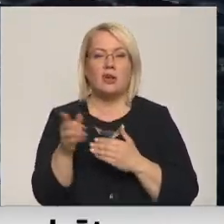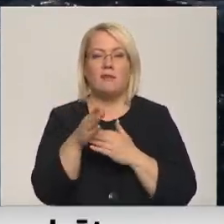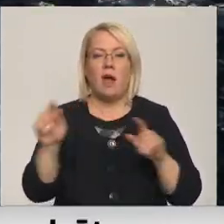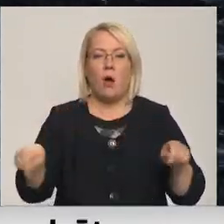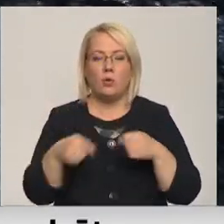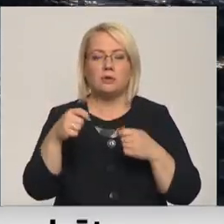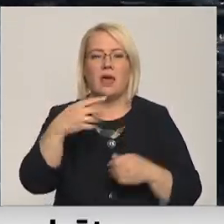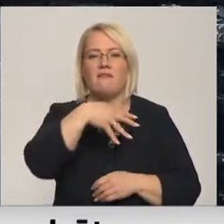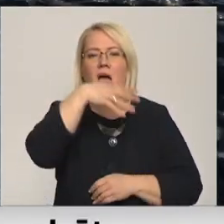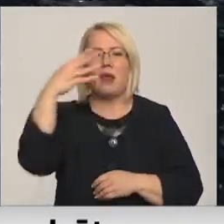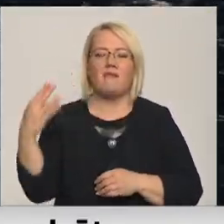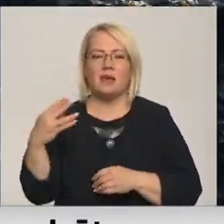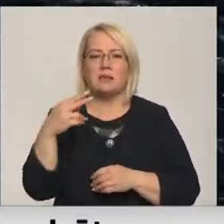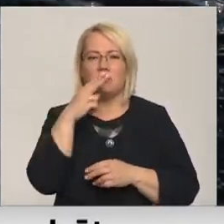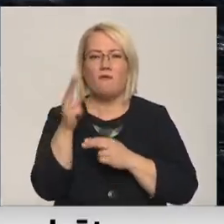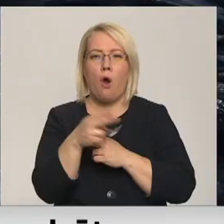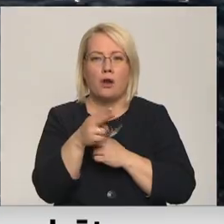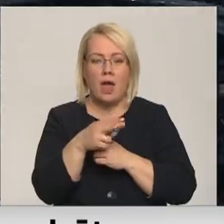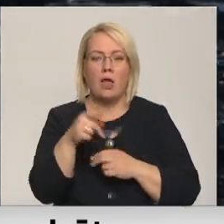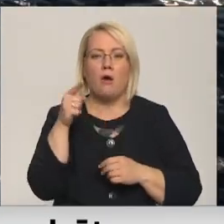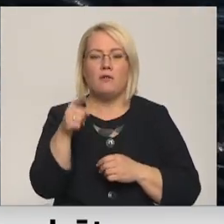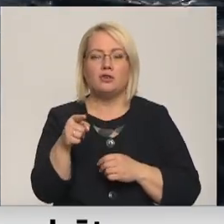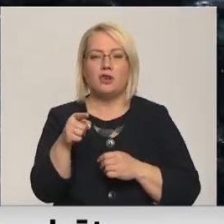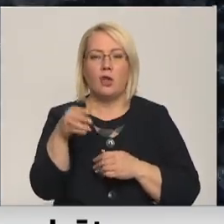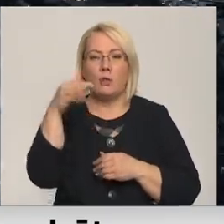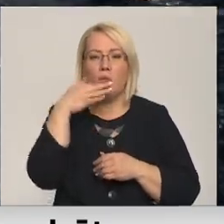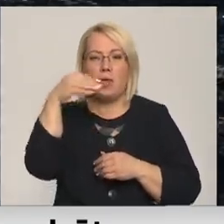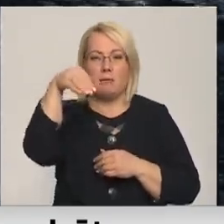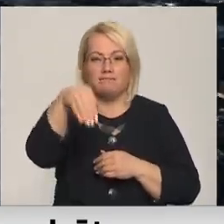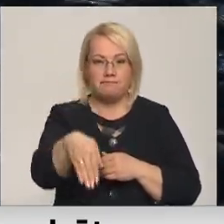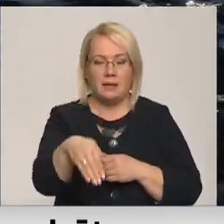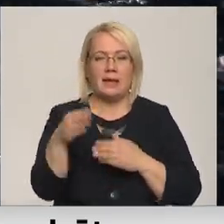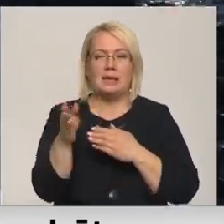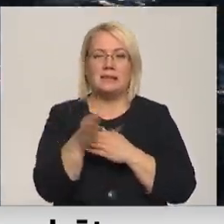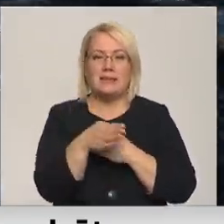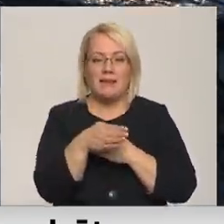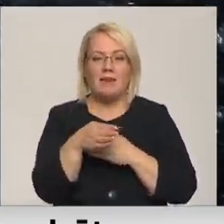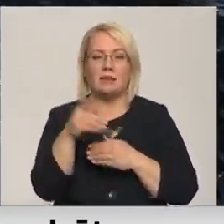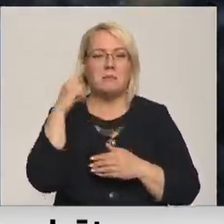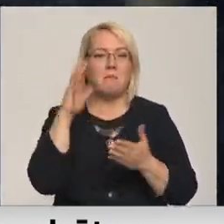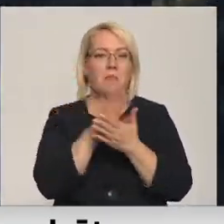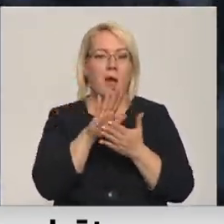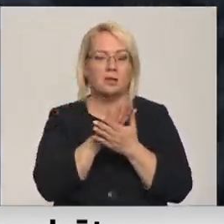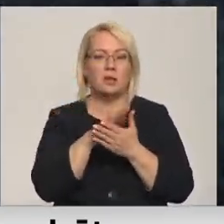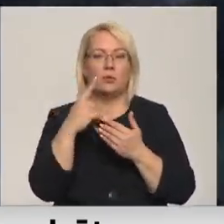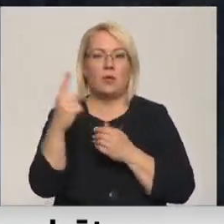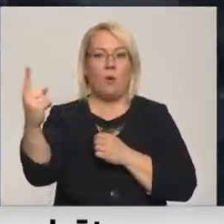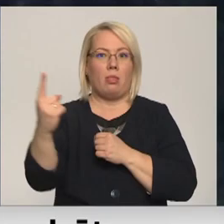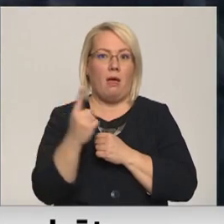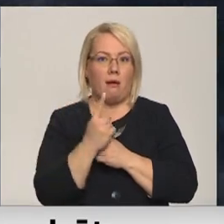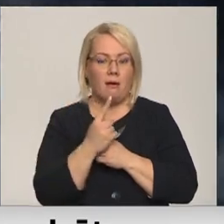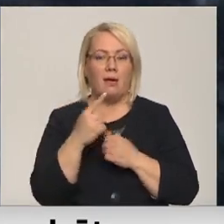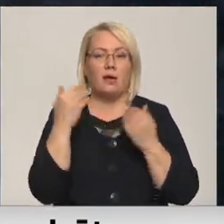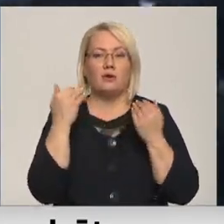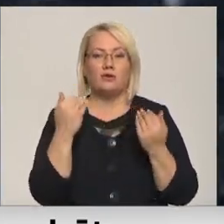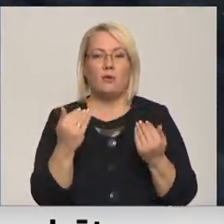varavīksnes foreles un, kad Zīgis Goldmanis pieliek roku tuvāk basēnu ūdenim, zivis audzētāju pazīst un tuvojas viņam. Šobrīd